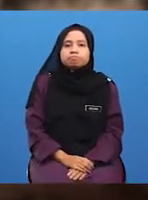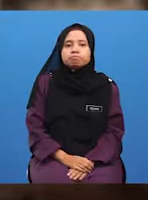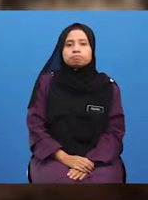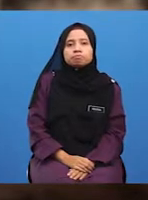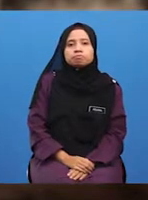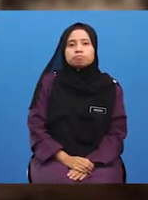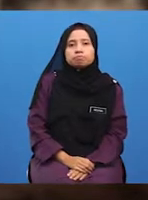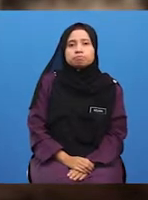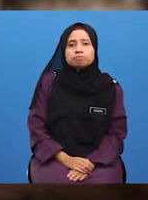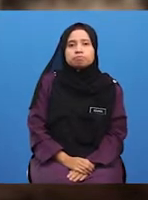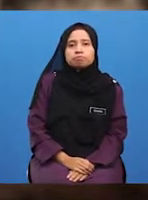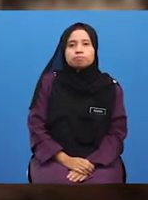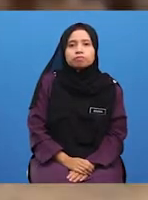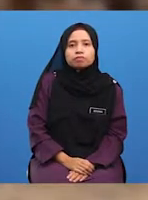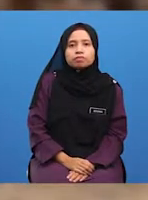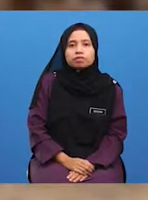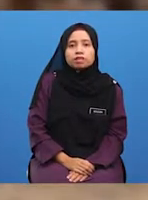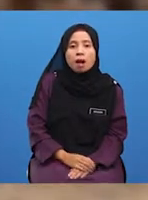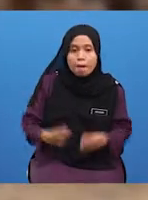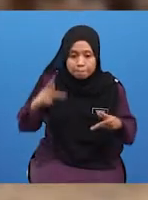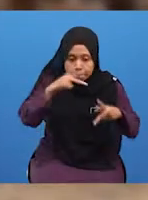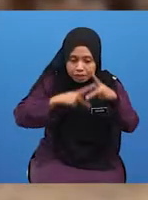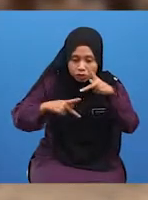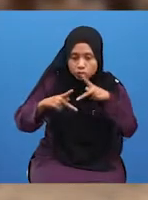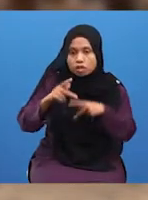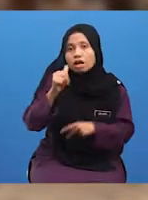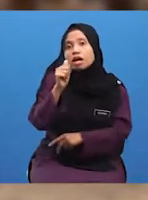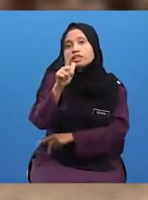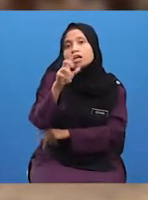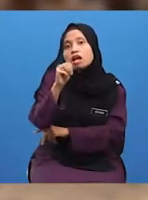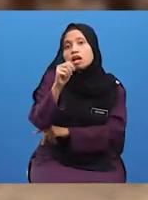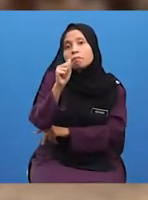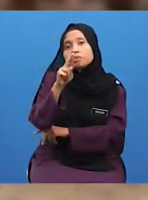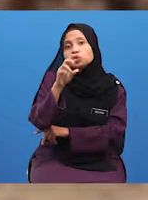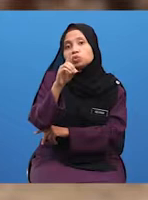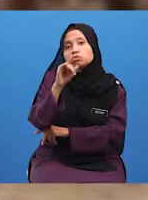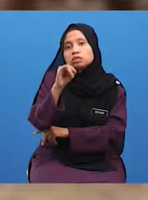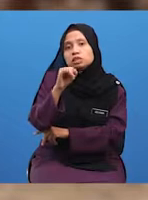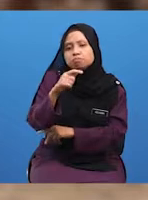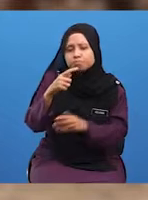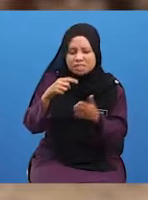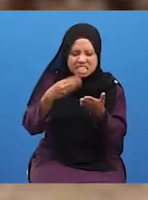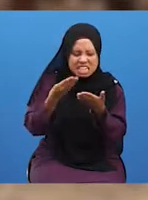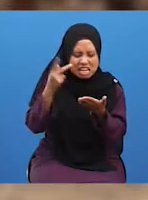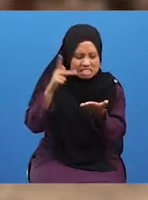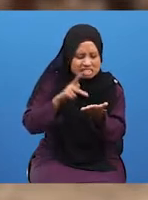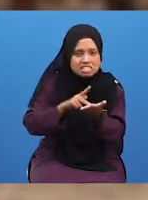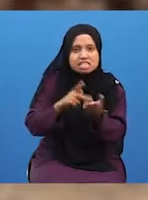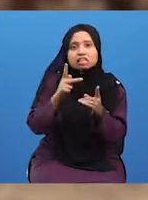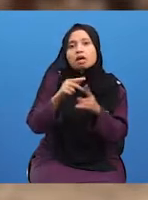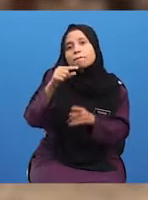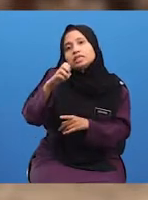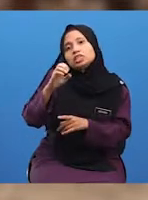secara keseluruhan. Penerokaan Al-Mas'udi telah memberi impak besar dalam